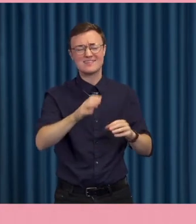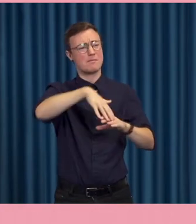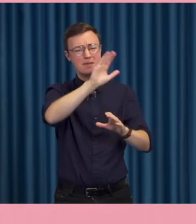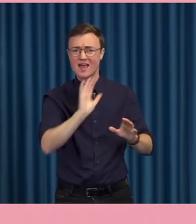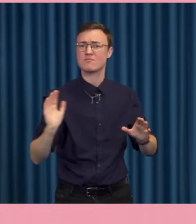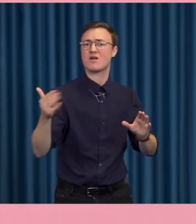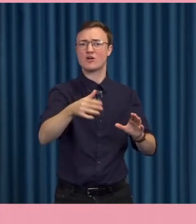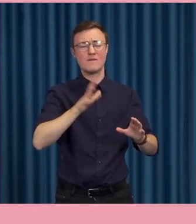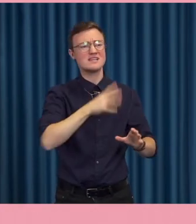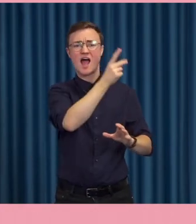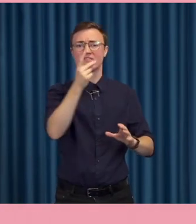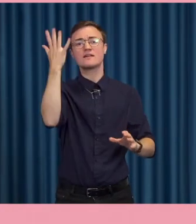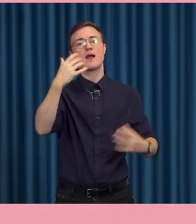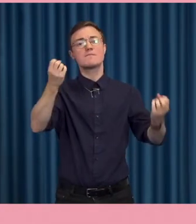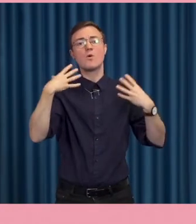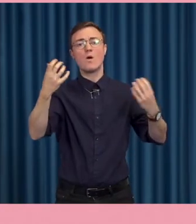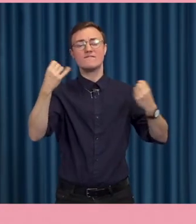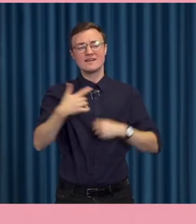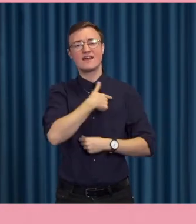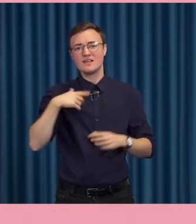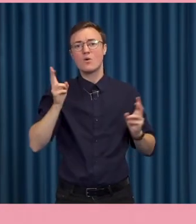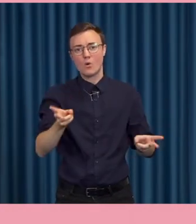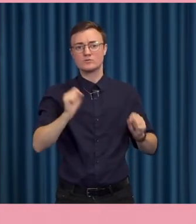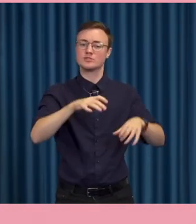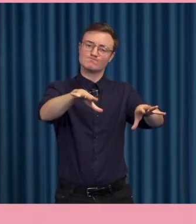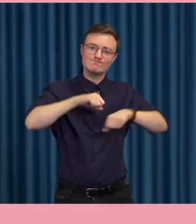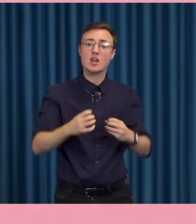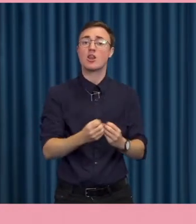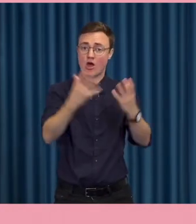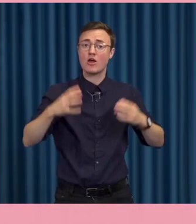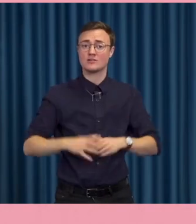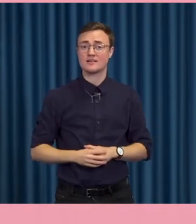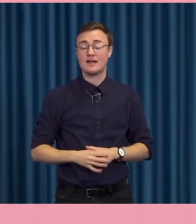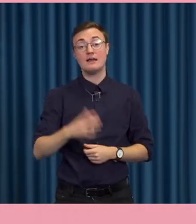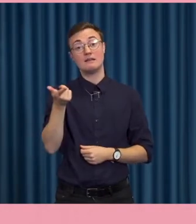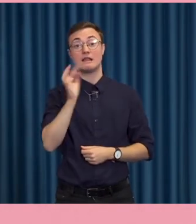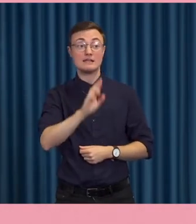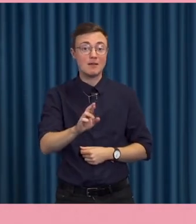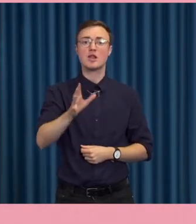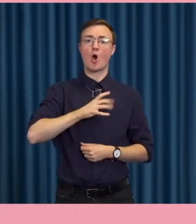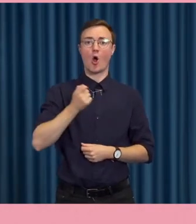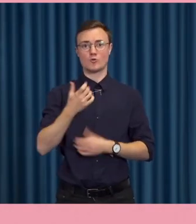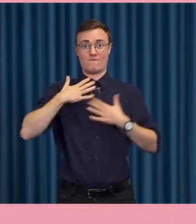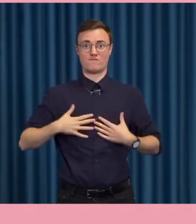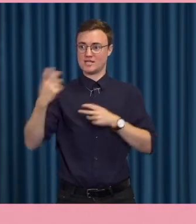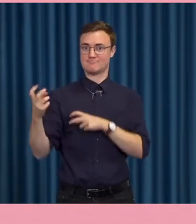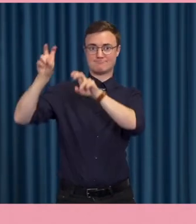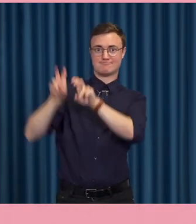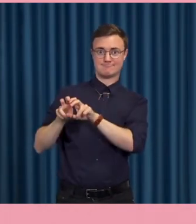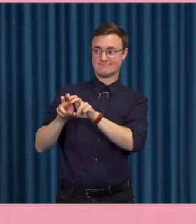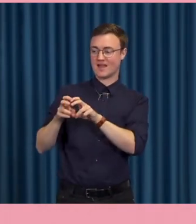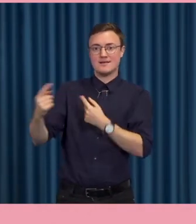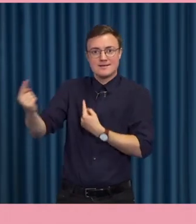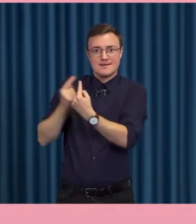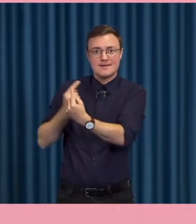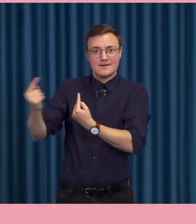andra faktorer som påverkar som vi också måste lösa till exempel att ha folk att prata med som hon som kunde lära sig av honom